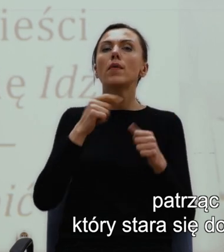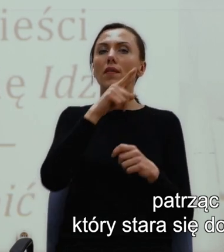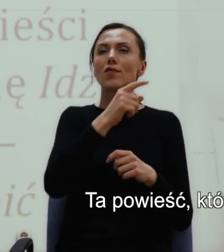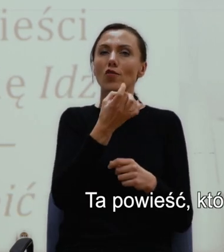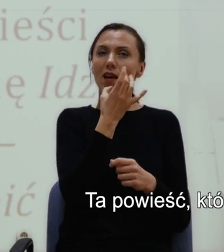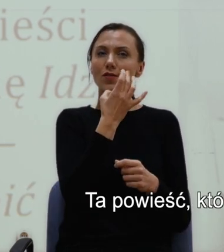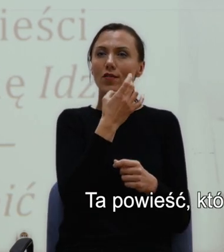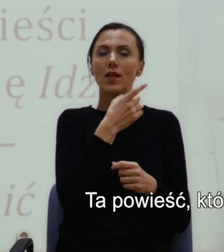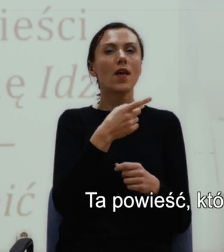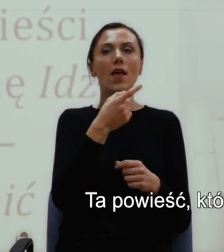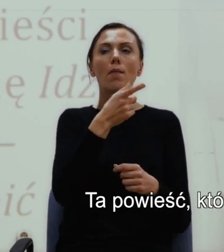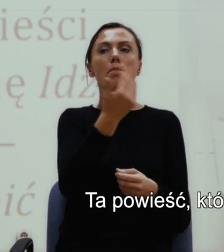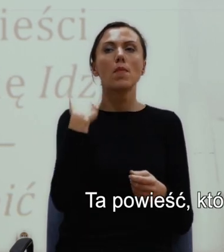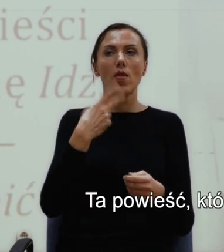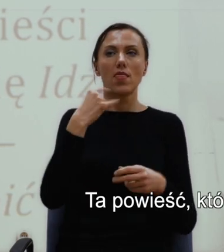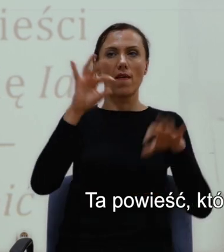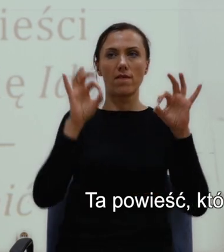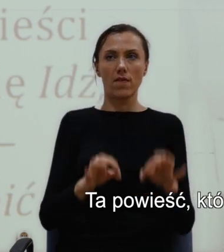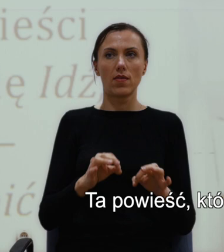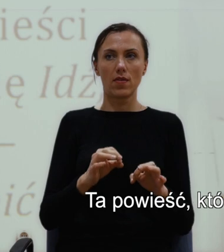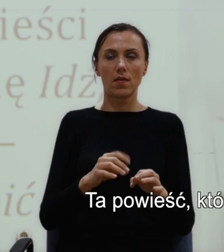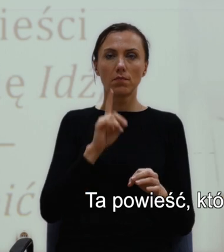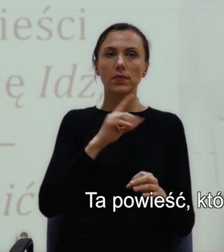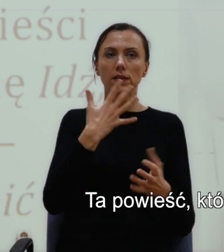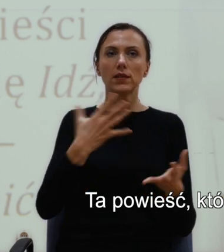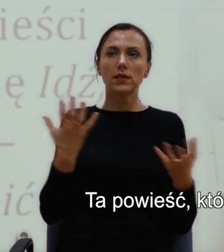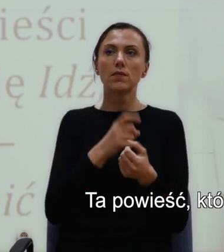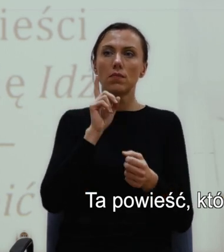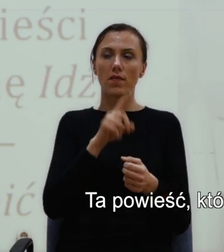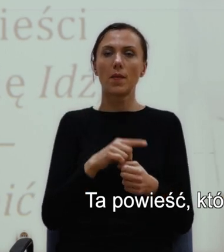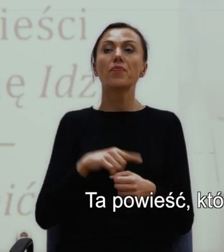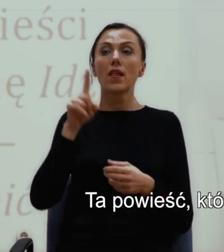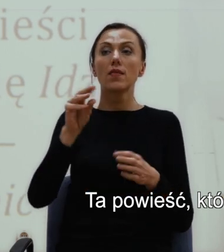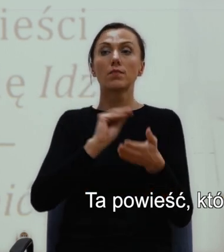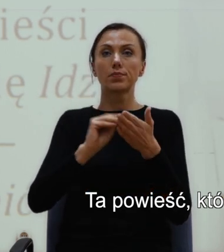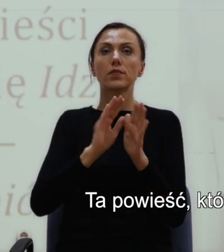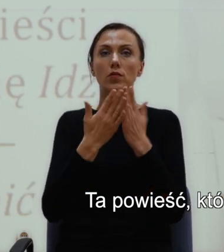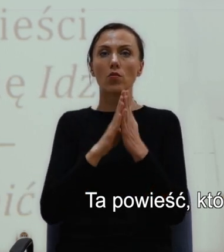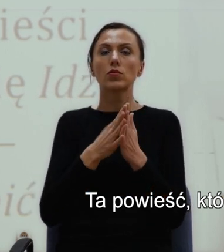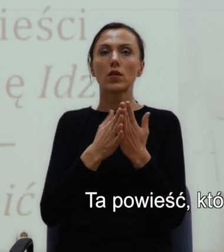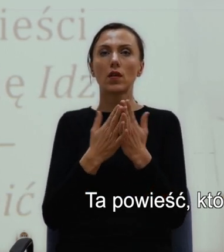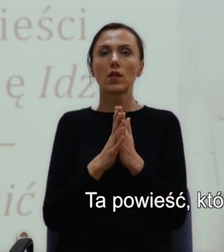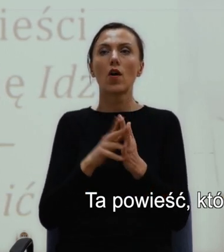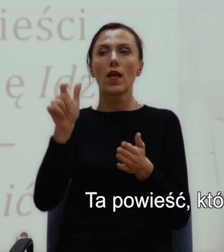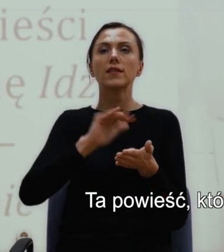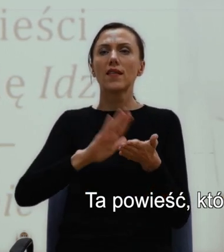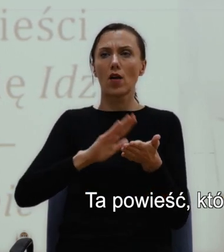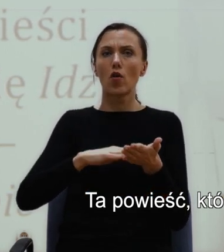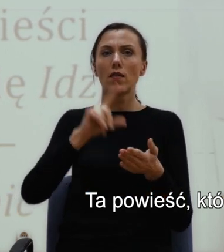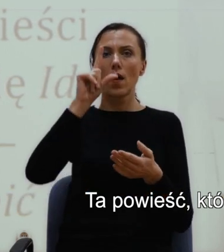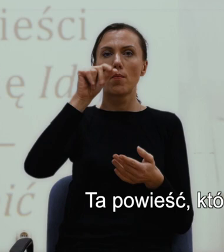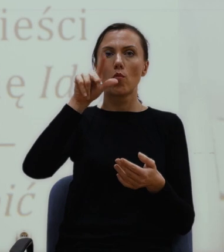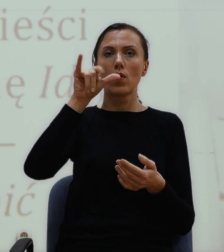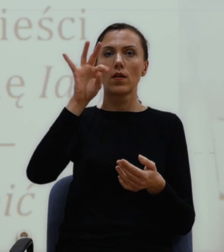Ta powieść, która przyniosła Harper Lee Nagrodę Pulitzera była jej jedyną powieścią.